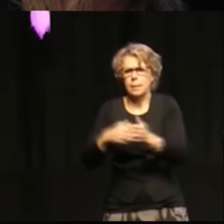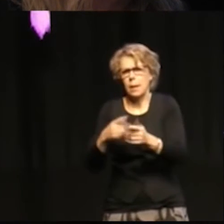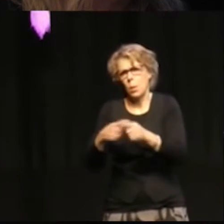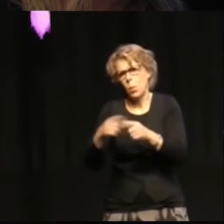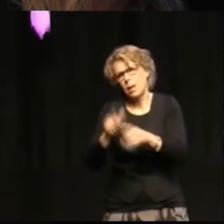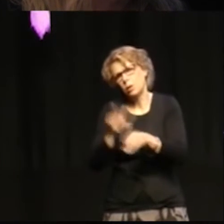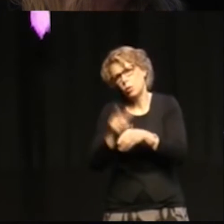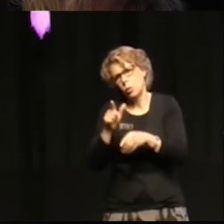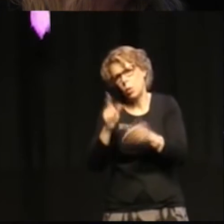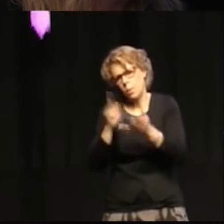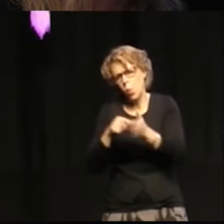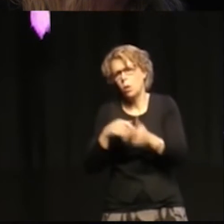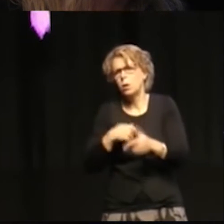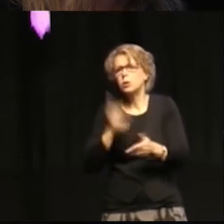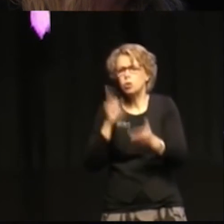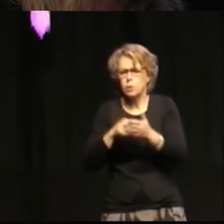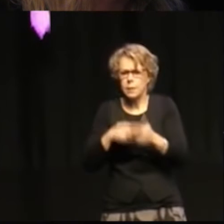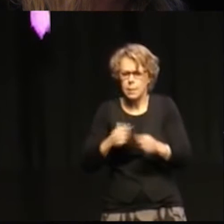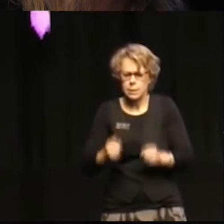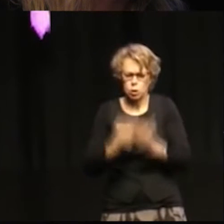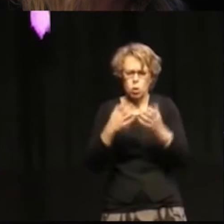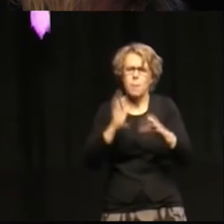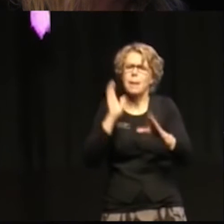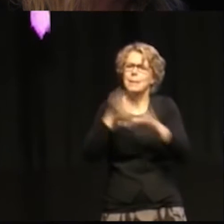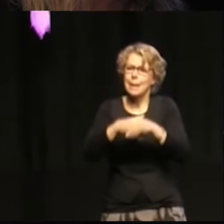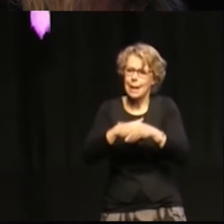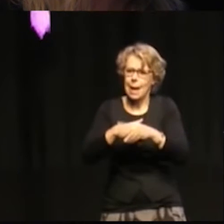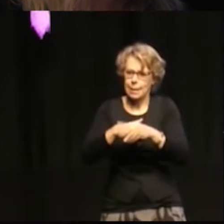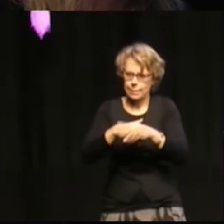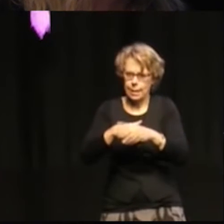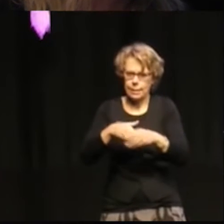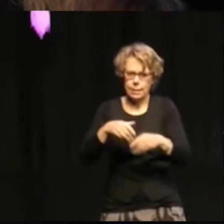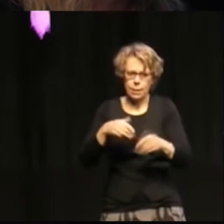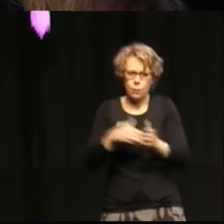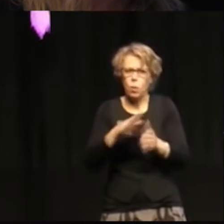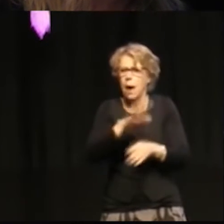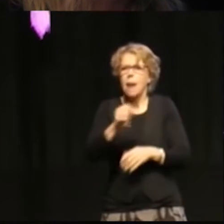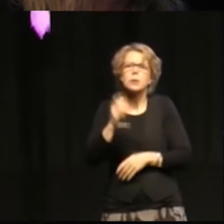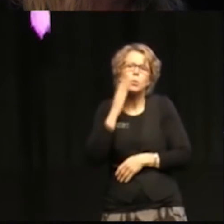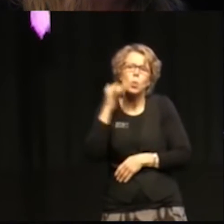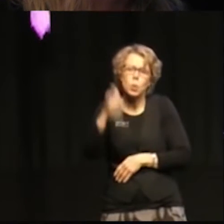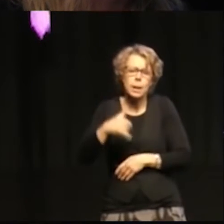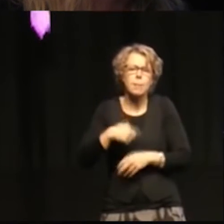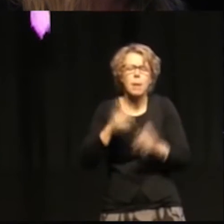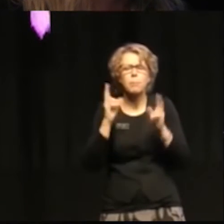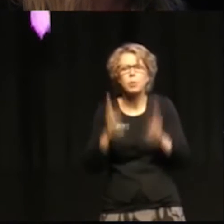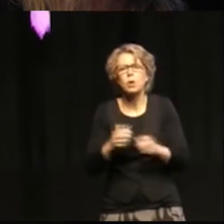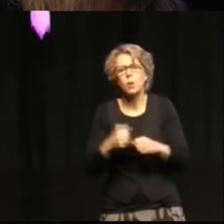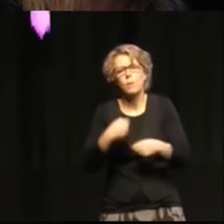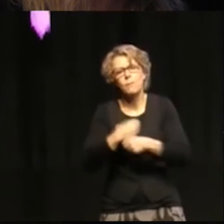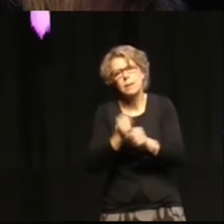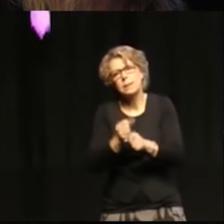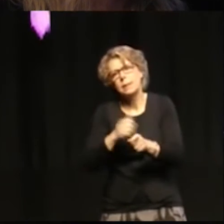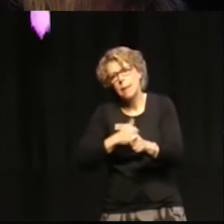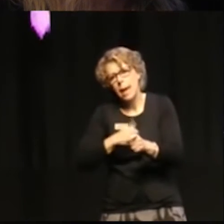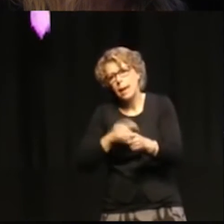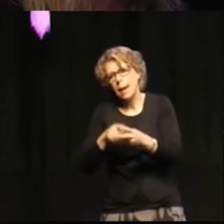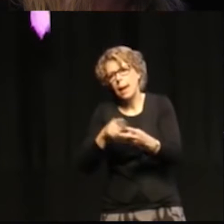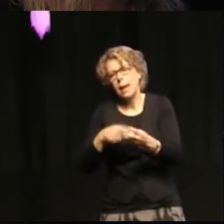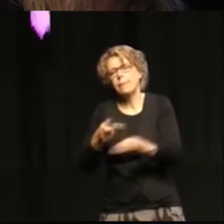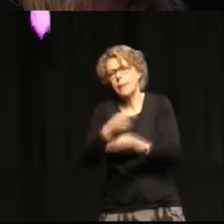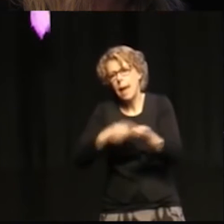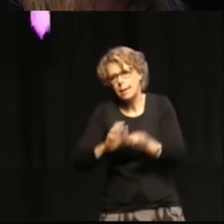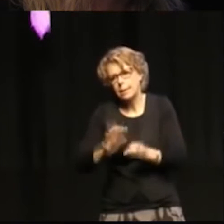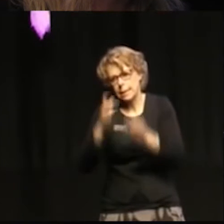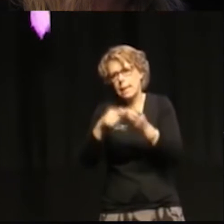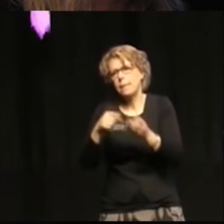är att man ska skapa delaktighet från både boenden men också fastighetsägare, näringsliv och den ideella